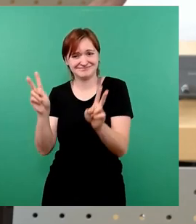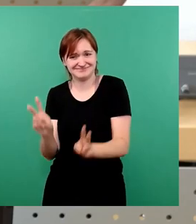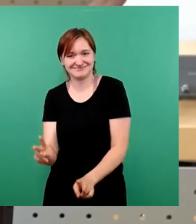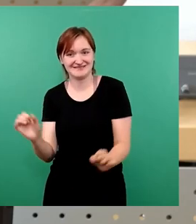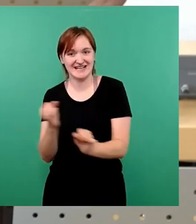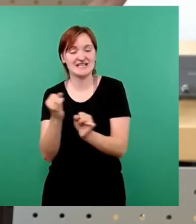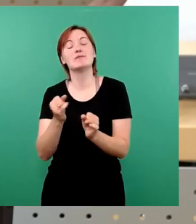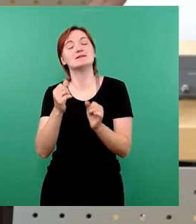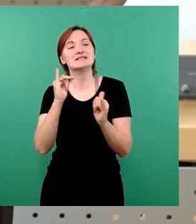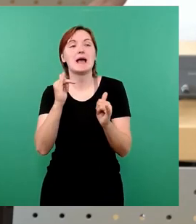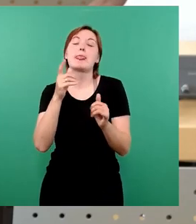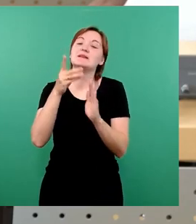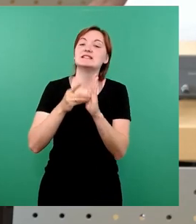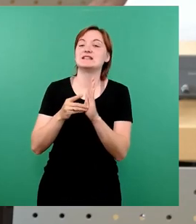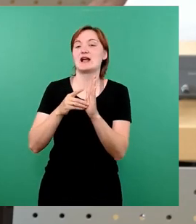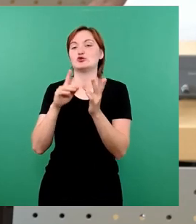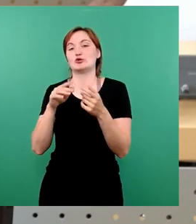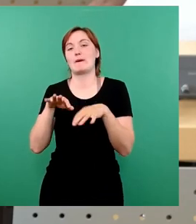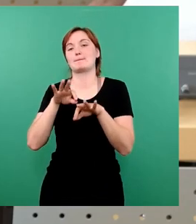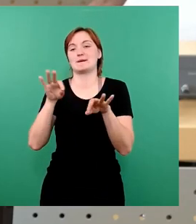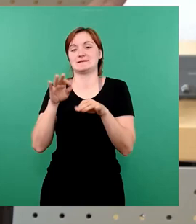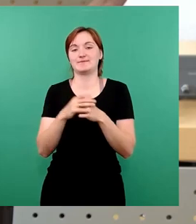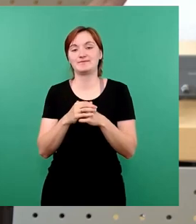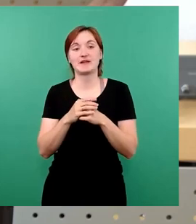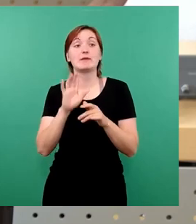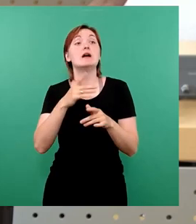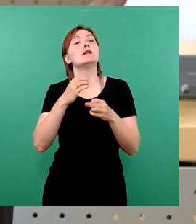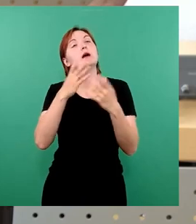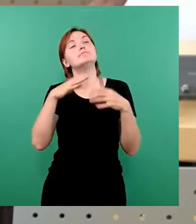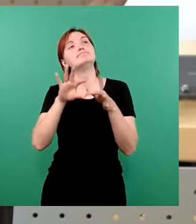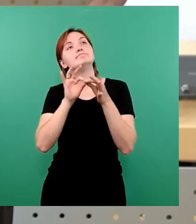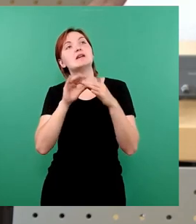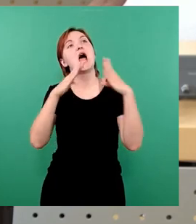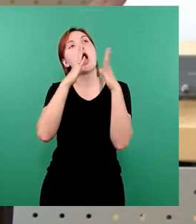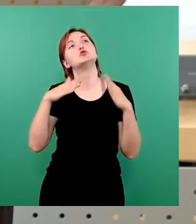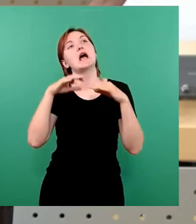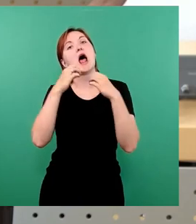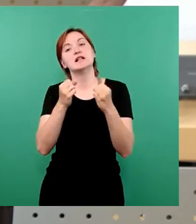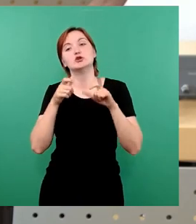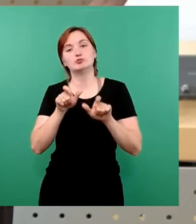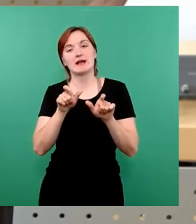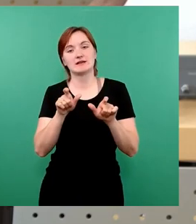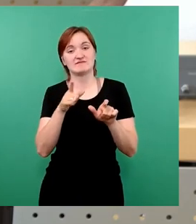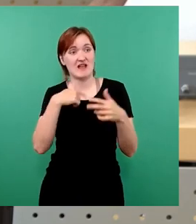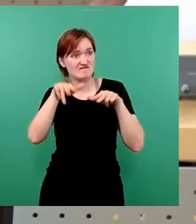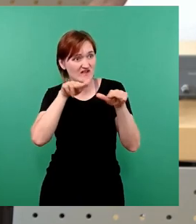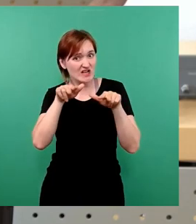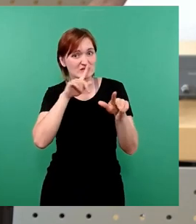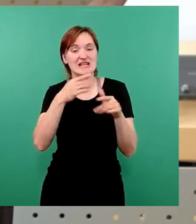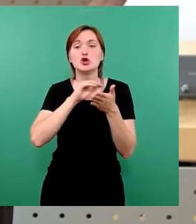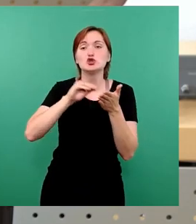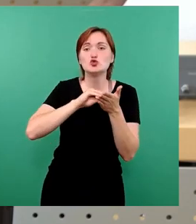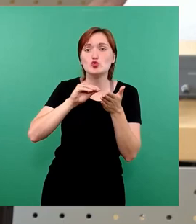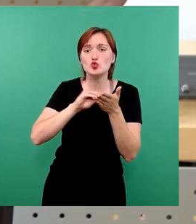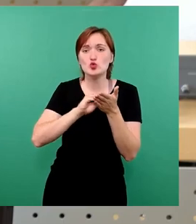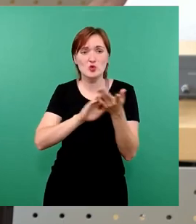schon was passieren. Bei der Haushaltssperre muss man sich natürlich schon auch noch fragen, warum zum Beispiel die Verwaltung im Bereich der Bewirtschaftung der Schulen erst jetzt